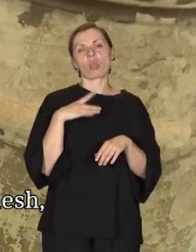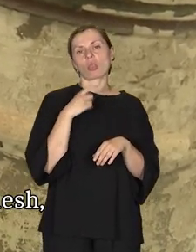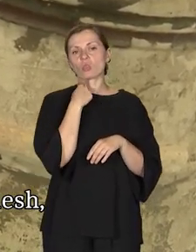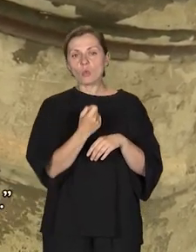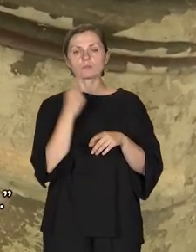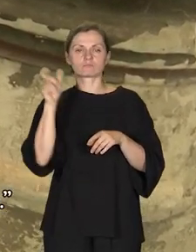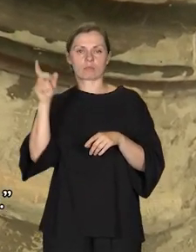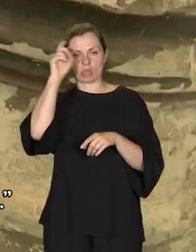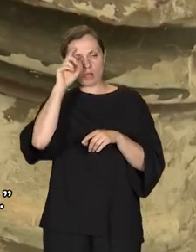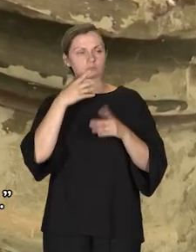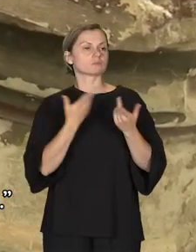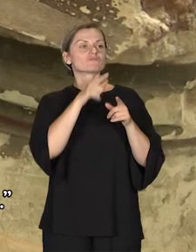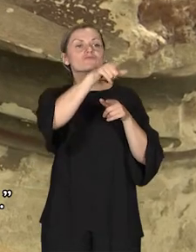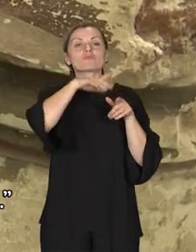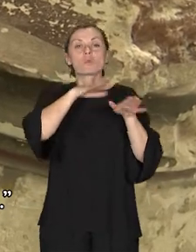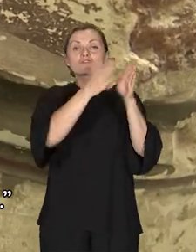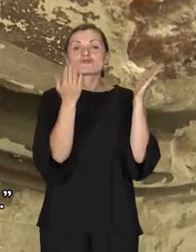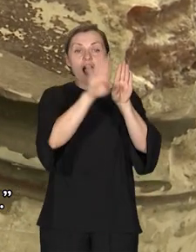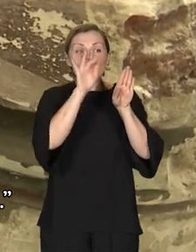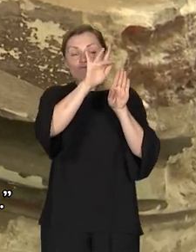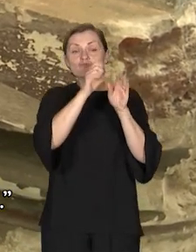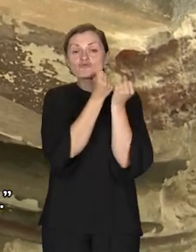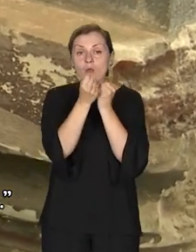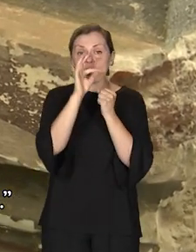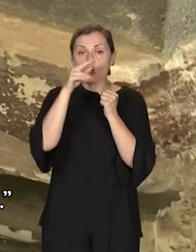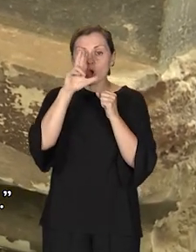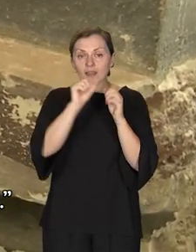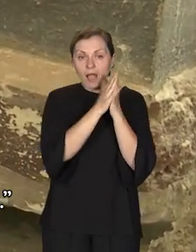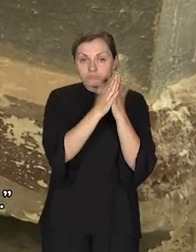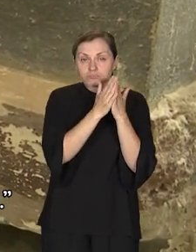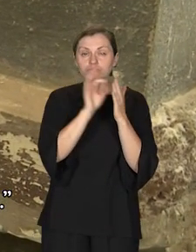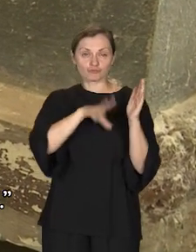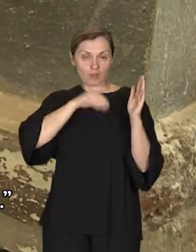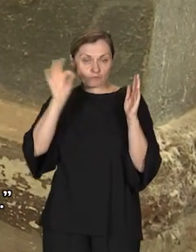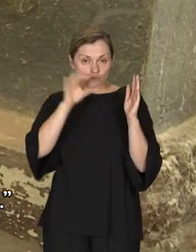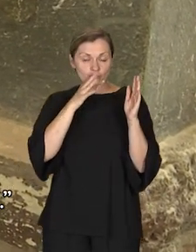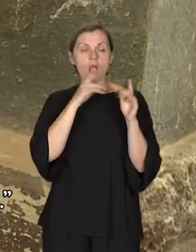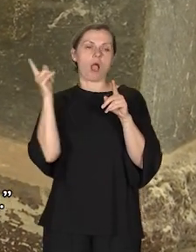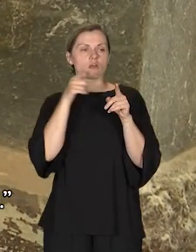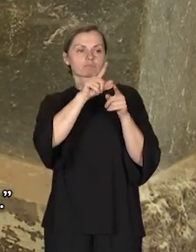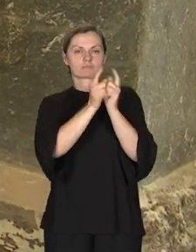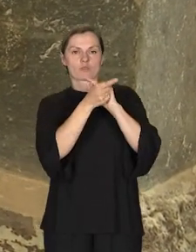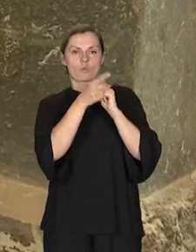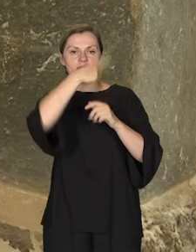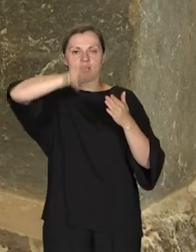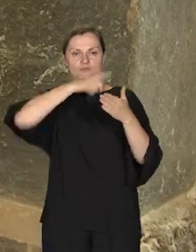również szafa, w której przechodzono torę. Niemcy urządzili sobie strzelaninę i tarczę.